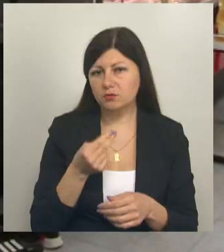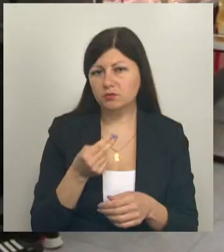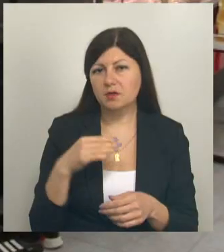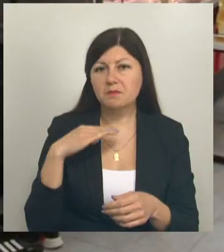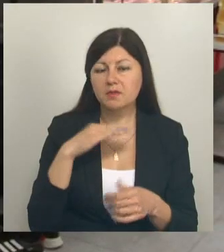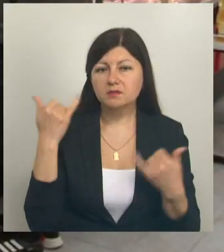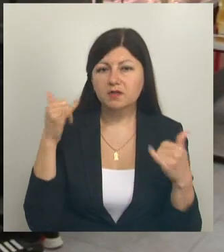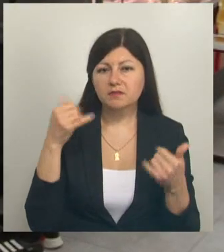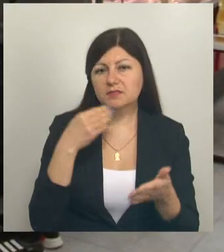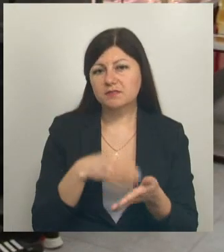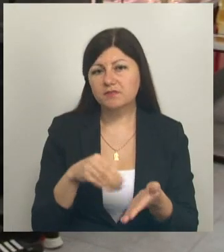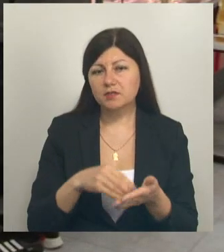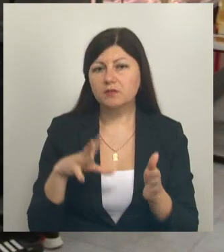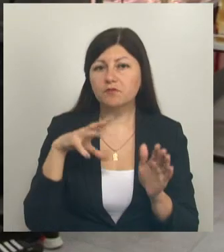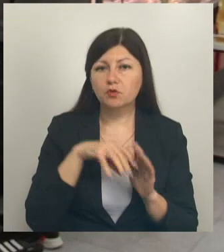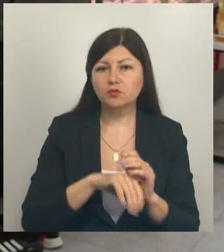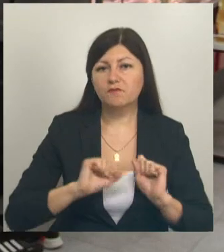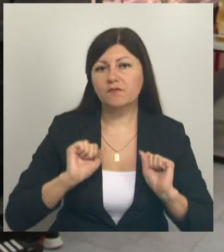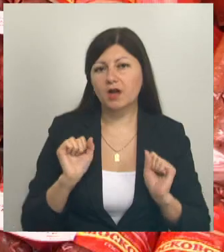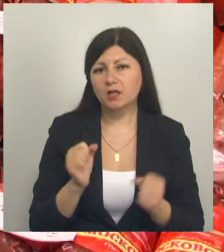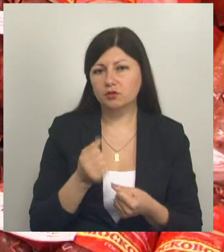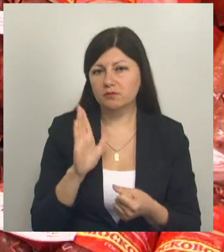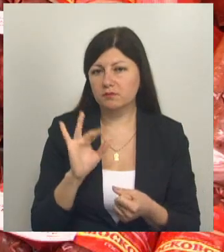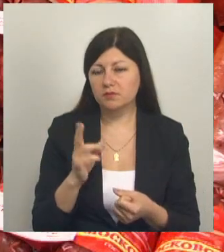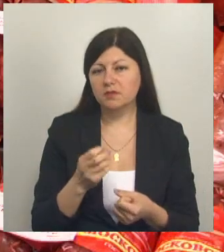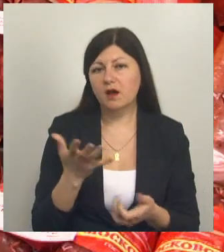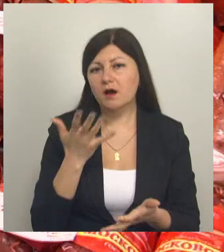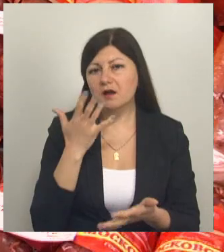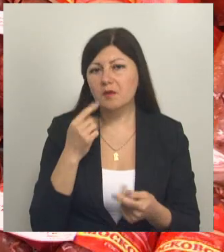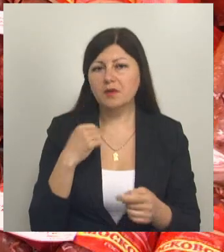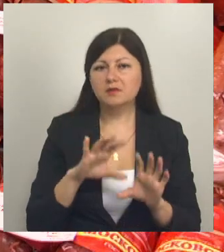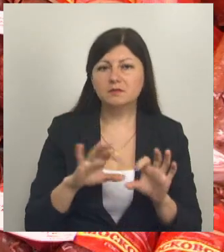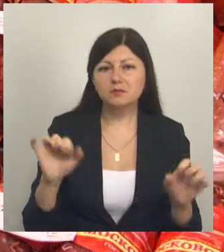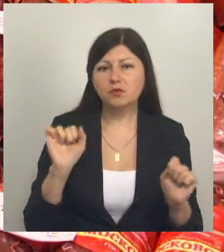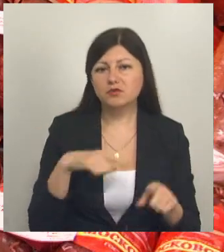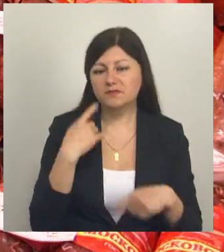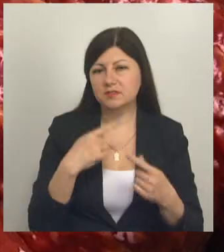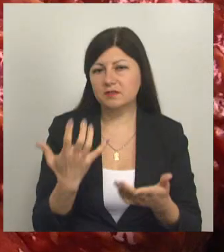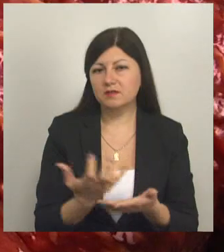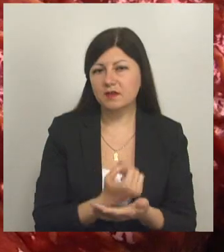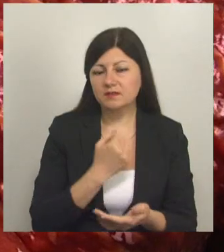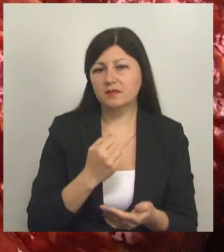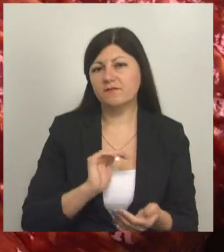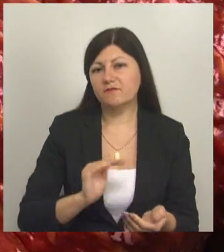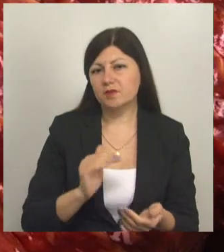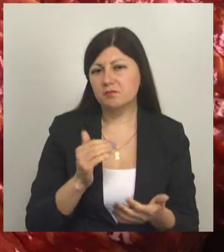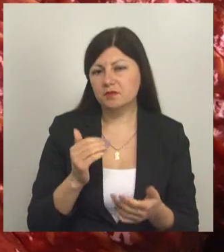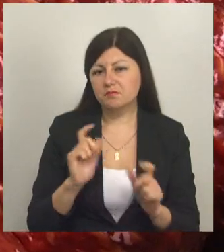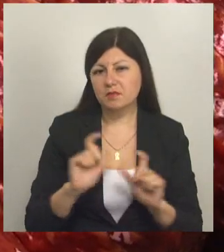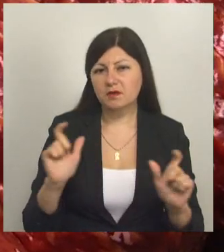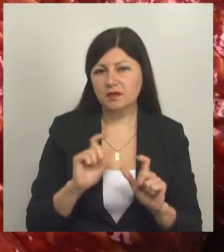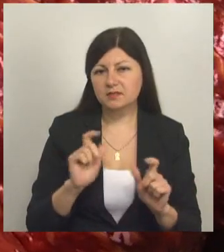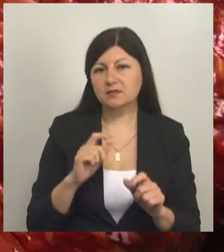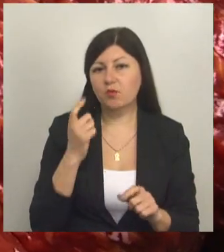Мясо говядины, свинины, в том числе в охлаждённом виде, ароматные деликатесы можно всегда найти в фирменных магазинах губкинского